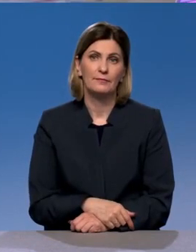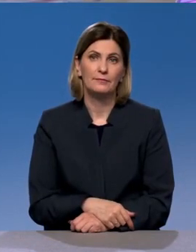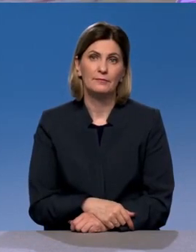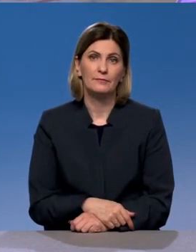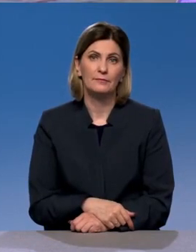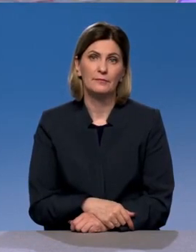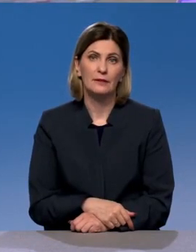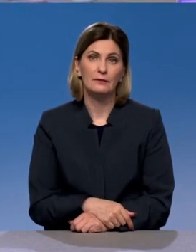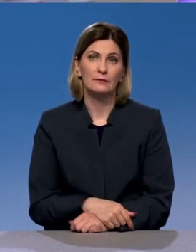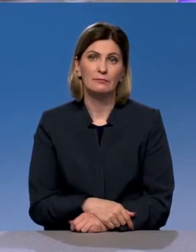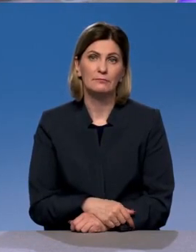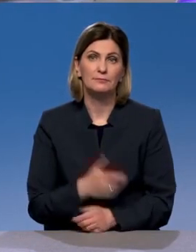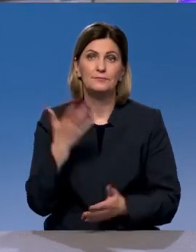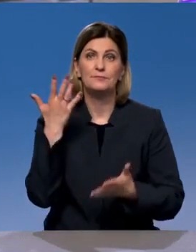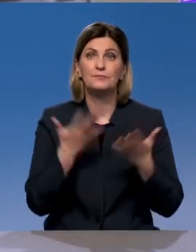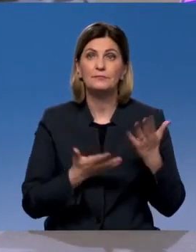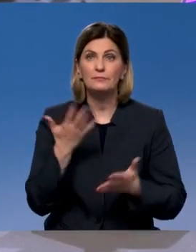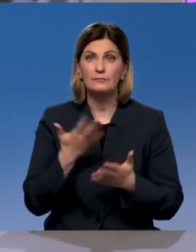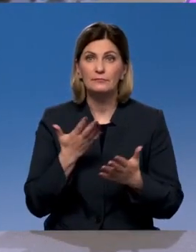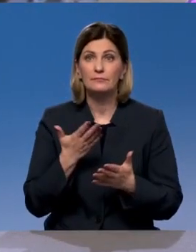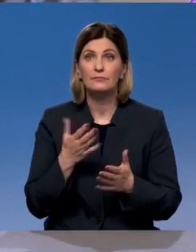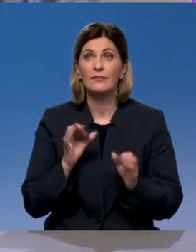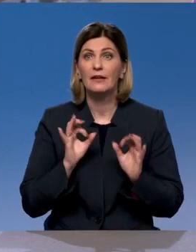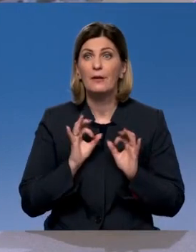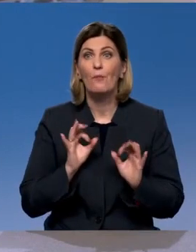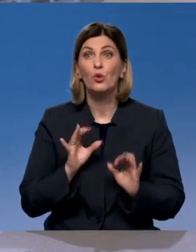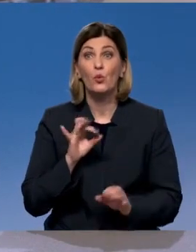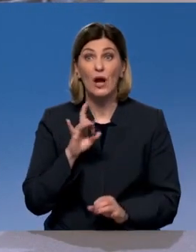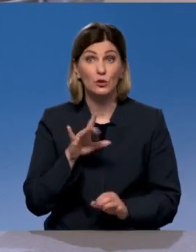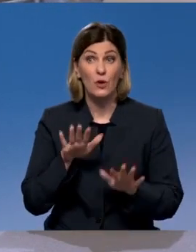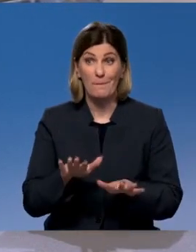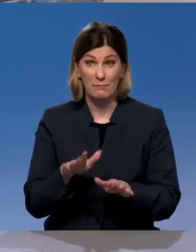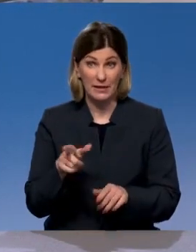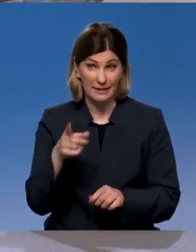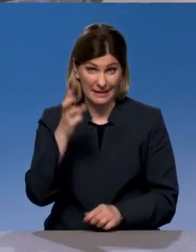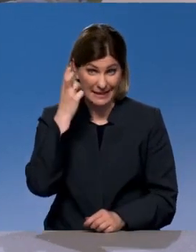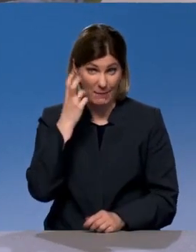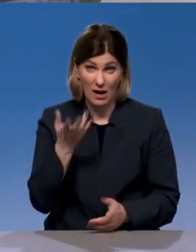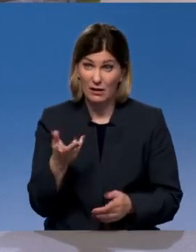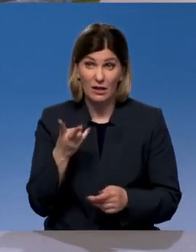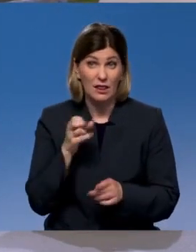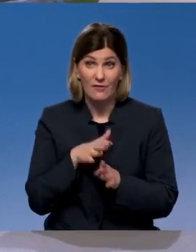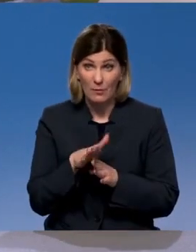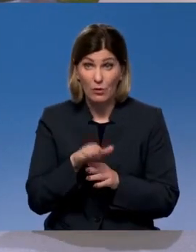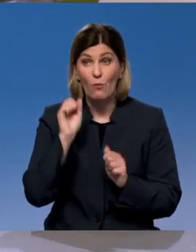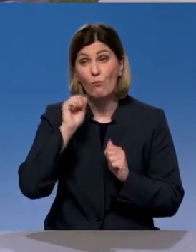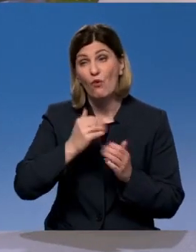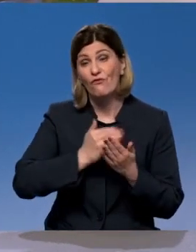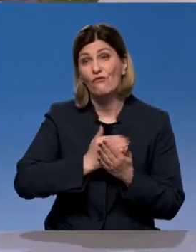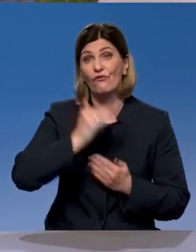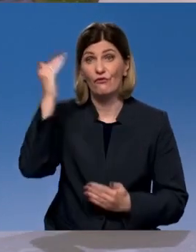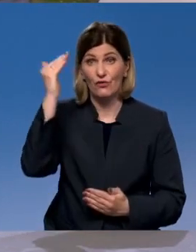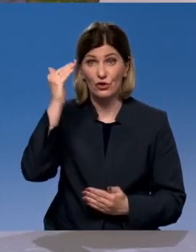Ну, если ваше местное есть прокуратура России, в конце концов, обращайтесь в вышестоящие инстанции всегда. Никто вас не